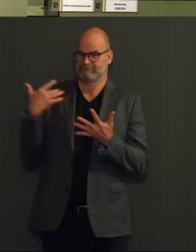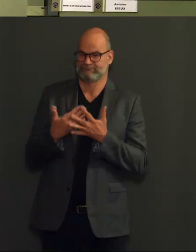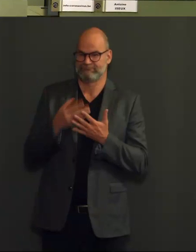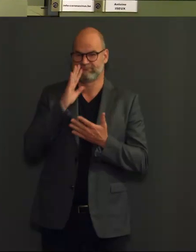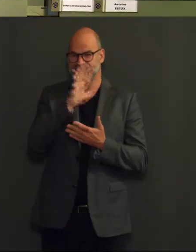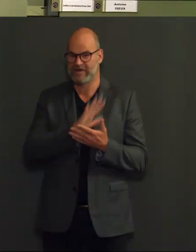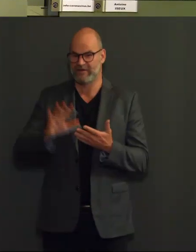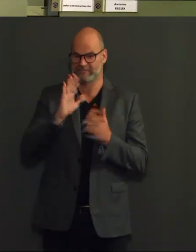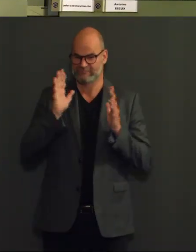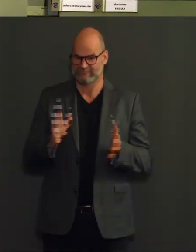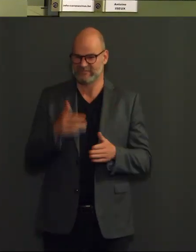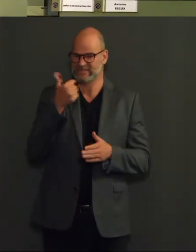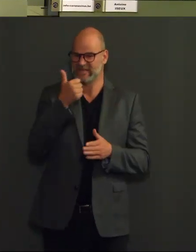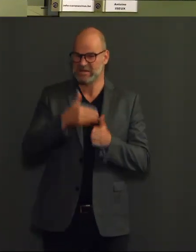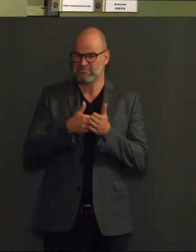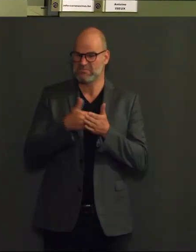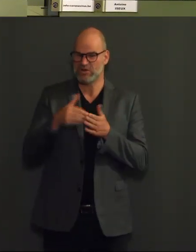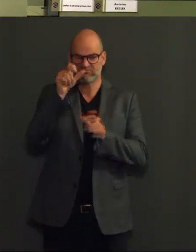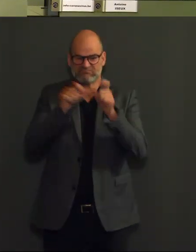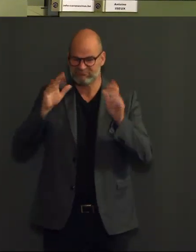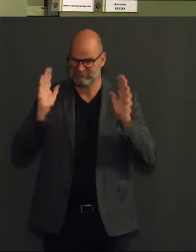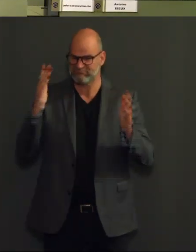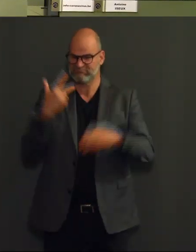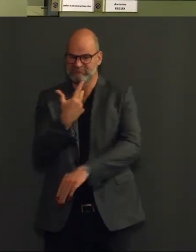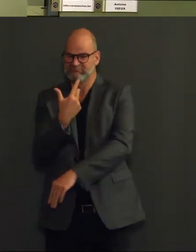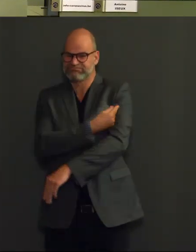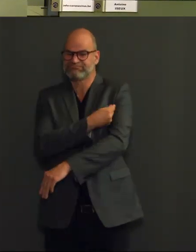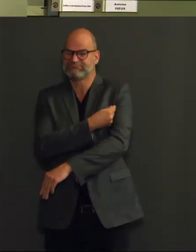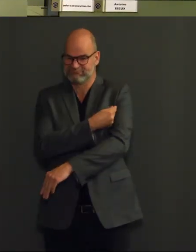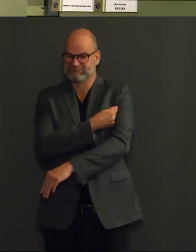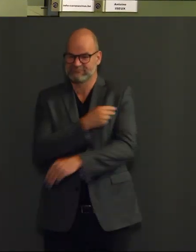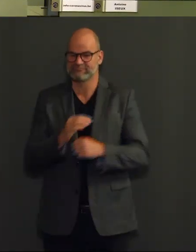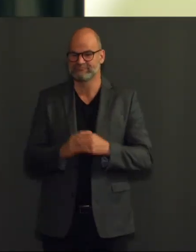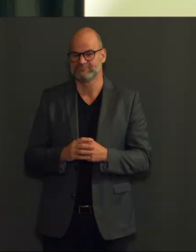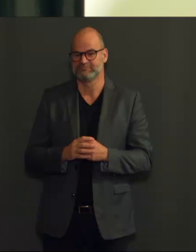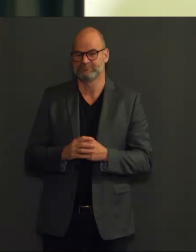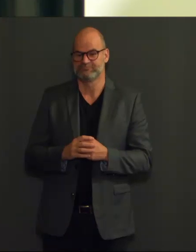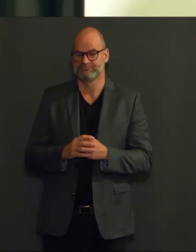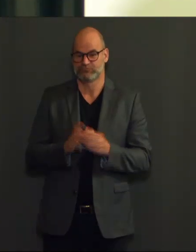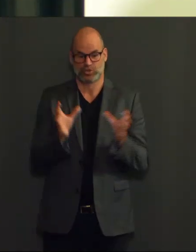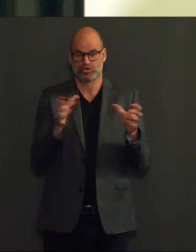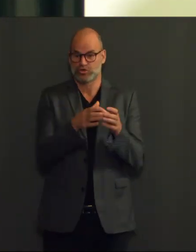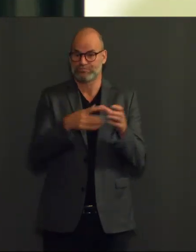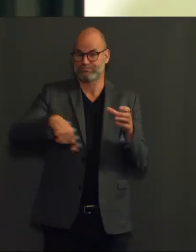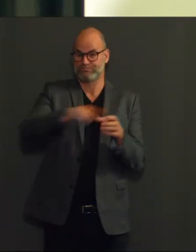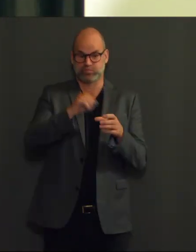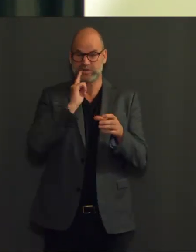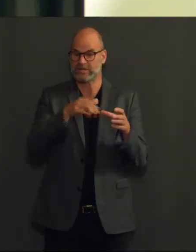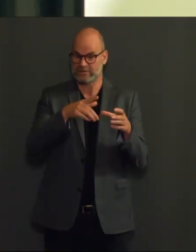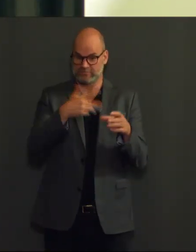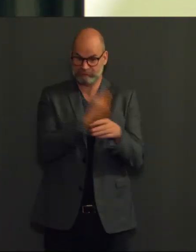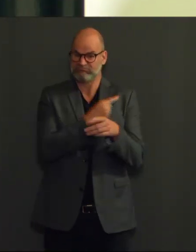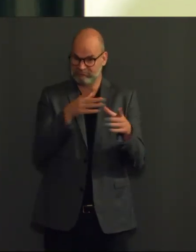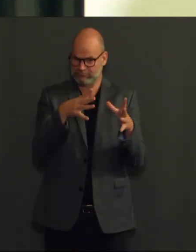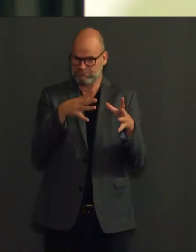De vaccinatietrein dendert voort en steeds meer mensen zitten of springen erop. Blijf lang genoeg op die trein zitten